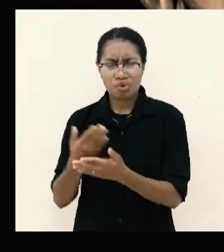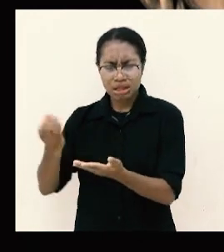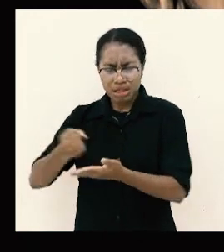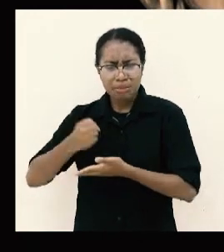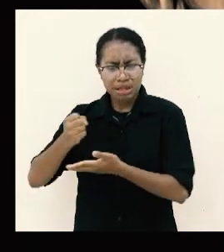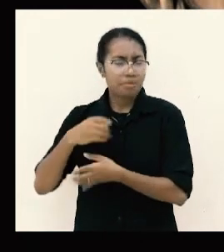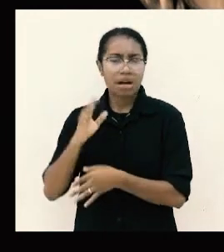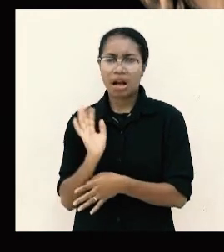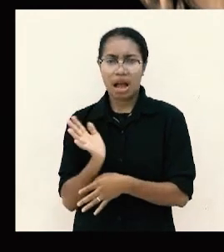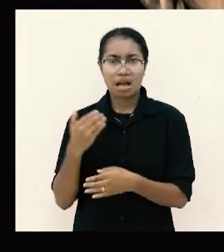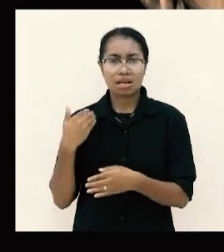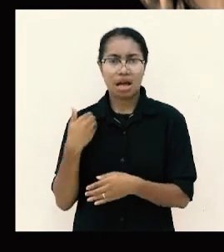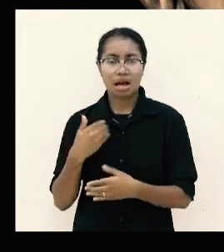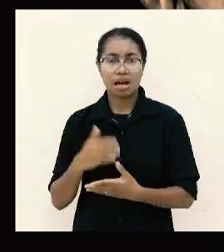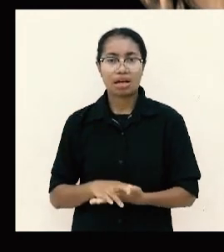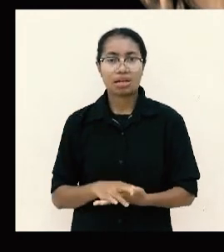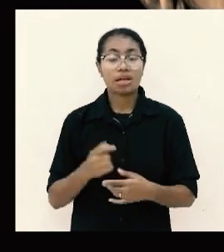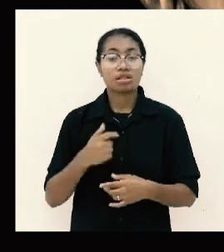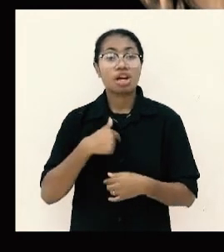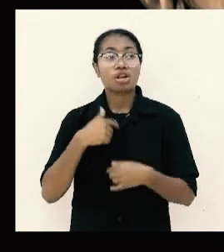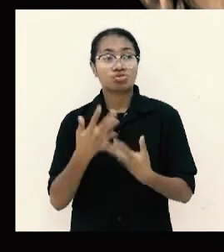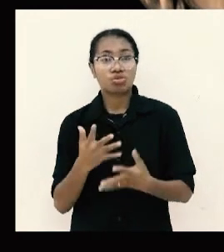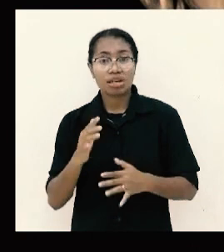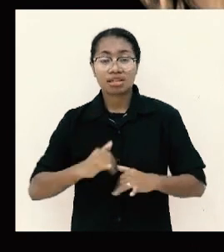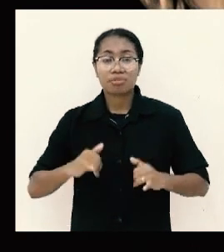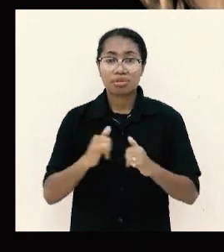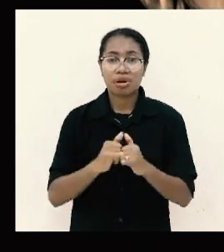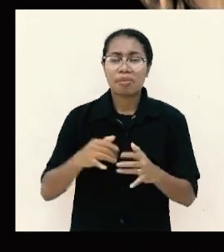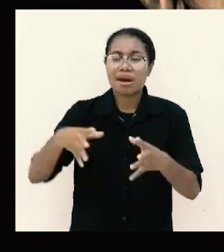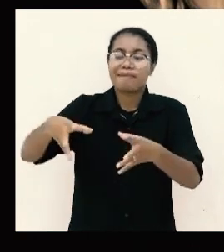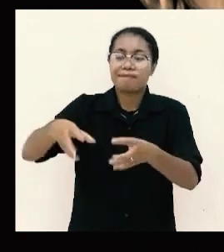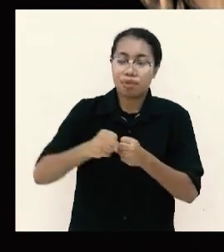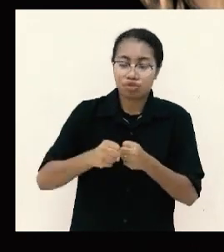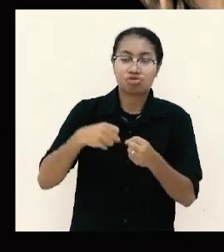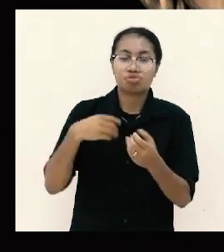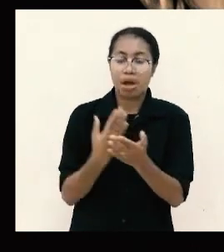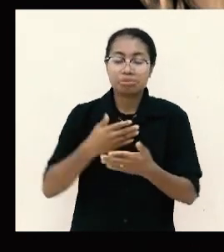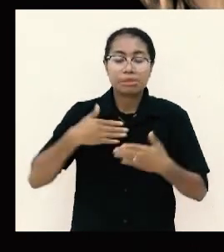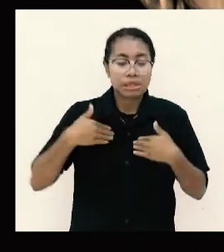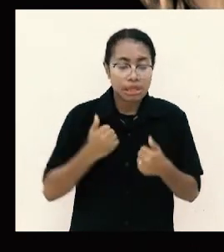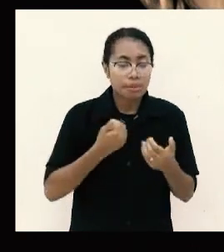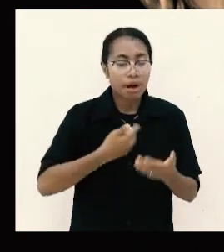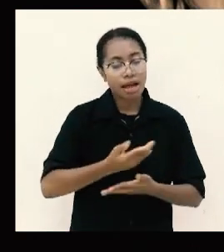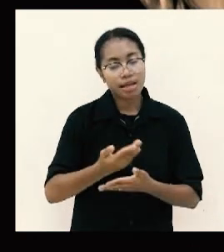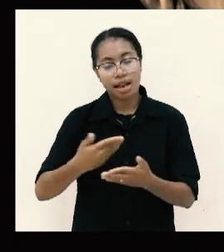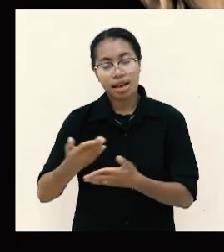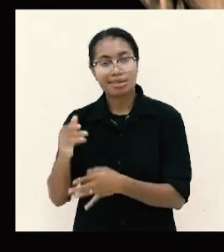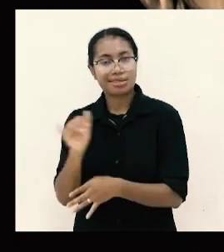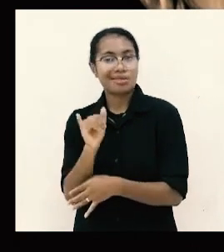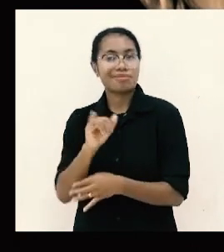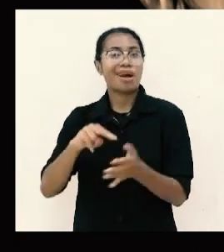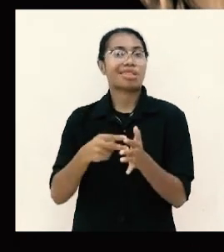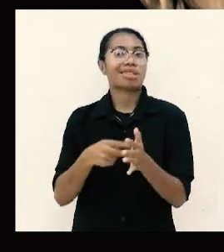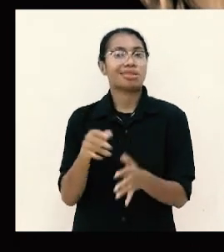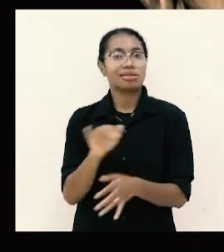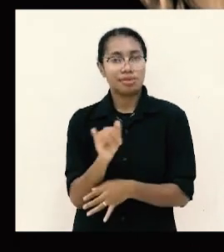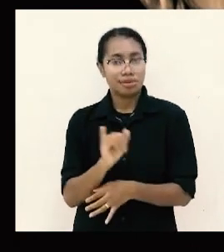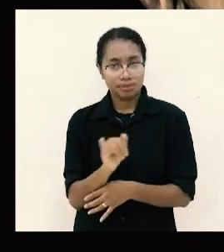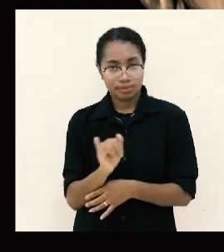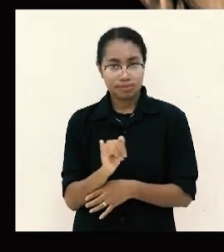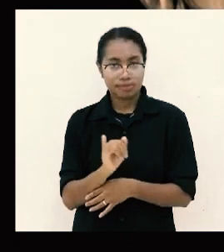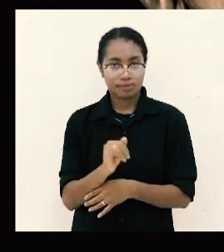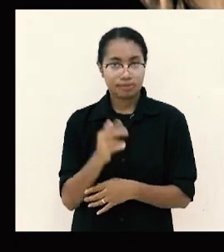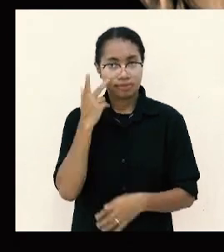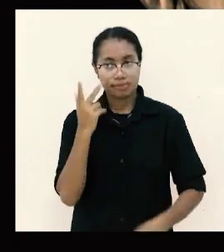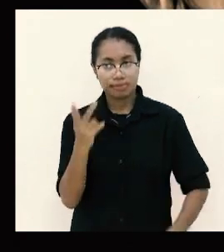makedonia kirim kasih aku aku telah merampok mereka supaya layani kamu kira-kira begitu maksudnya dalam